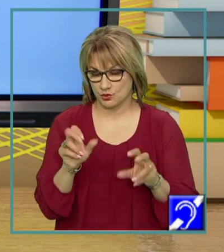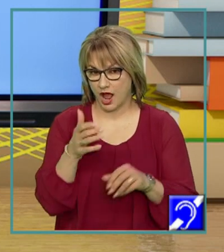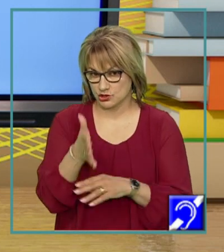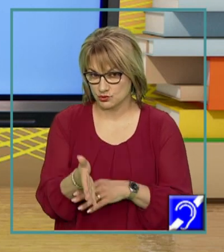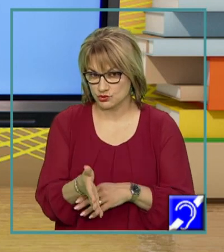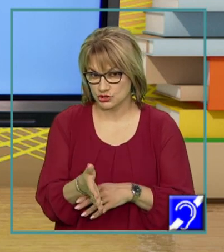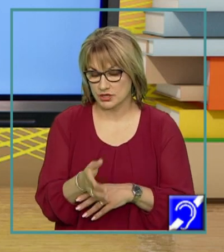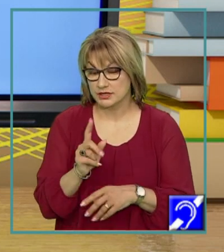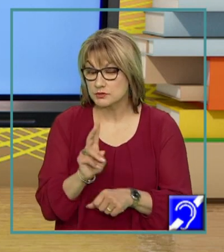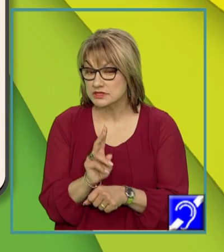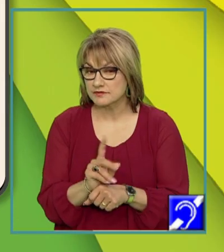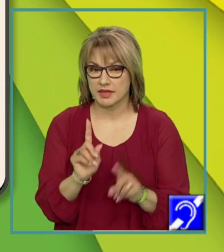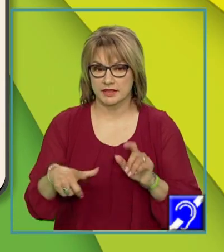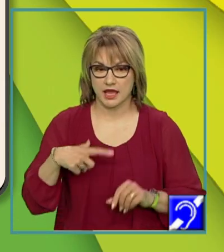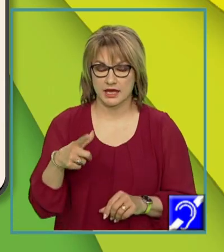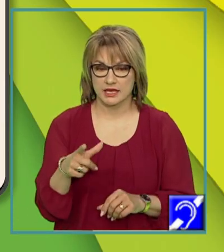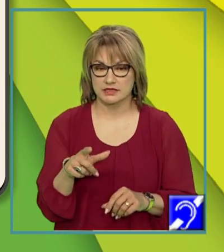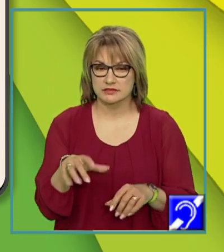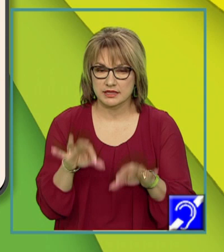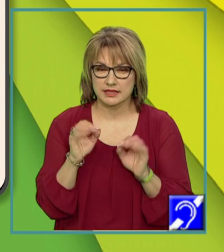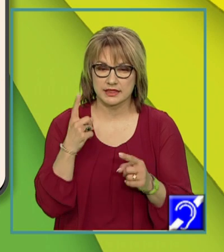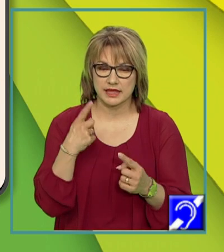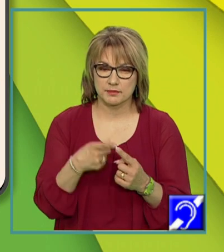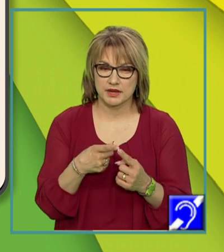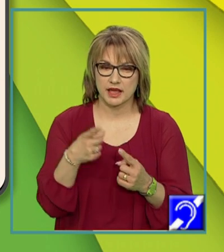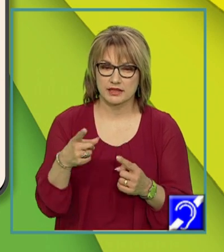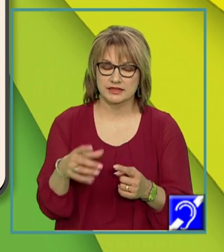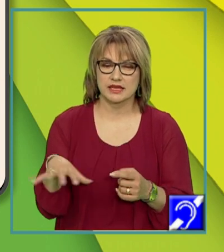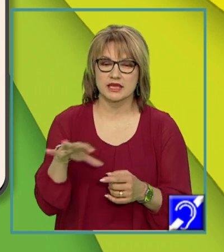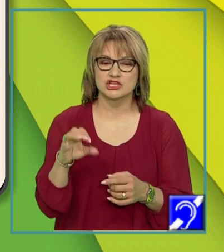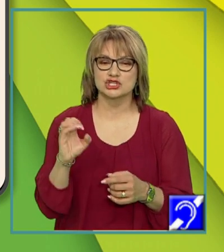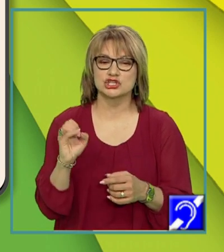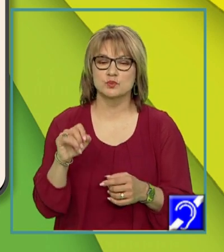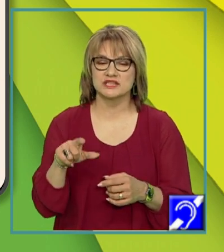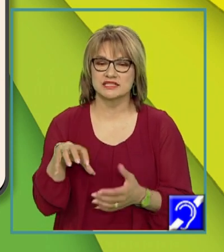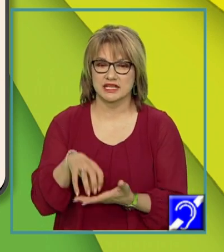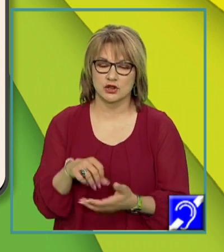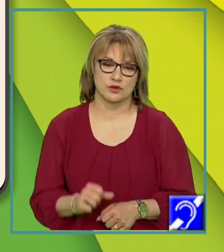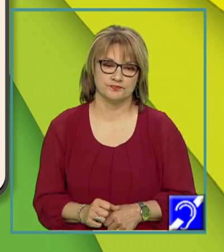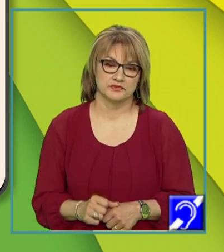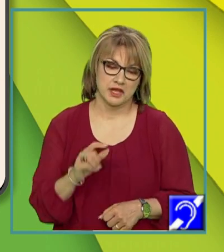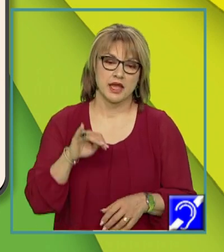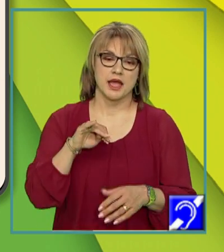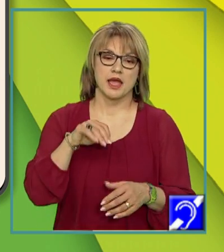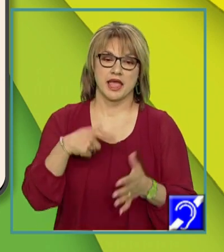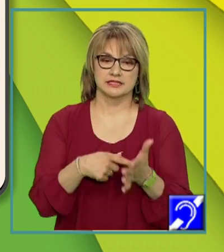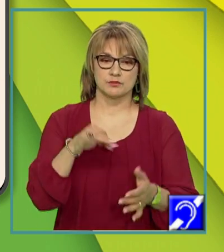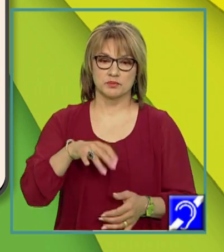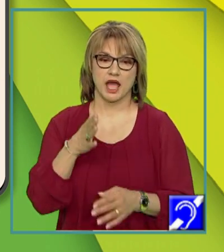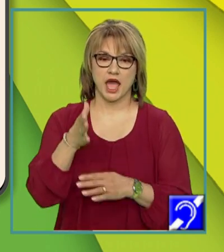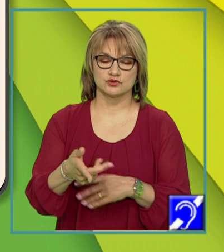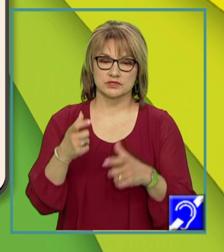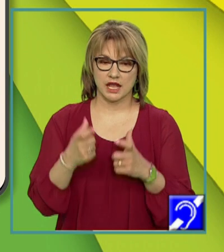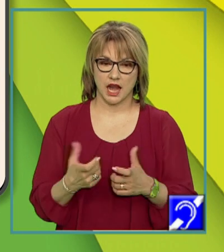pic atenți dacă este determinat de un circumstanțial de loc. Mihai a ajuns în clasă. Unde a ajuns Mihai?